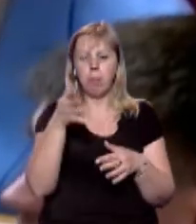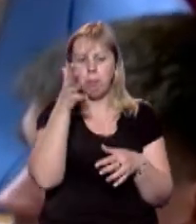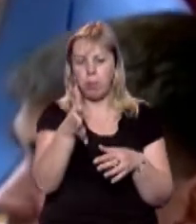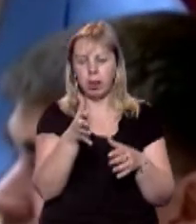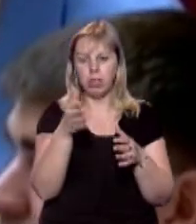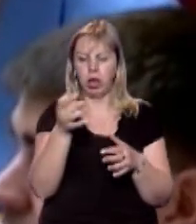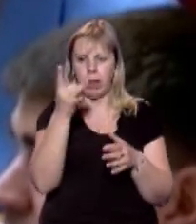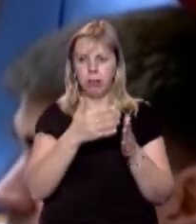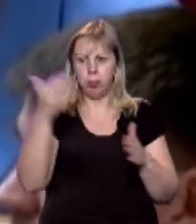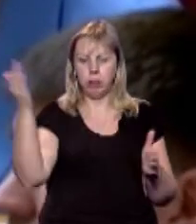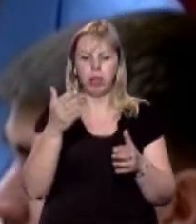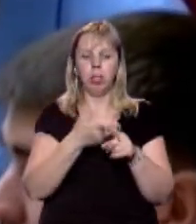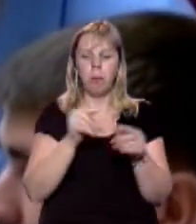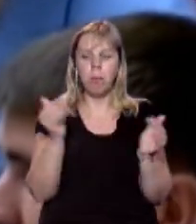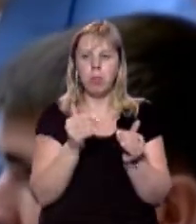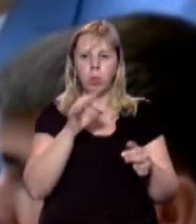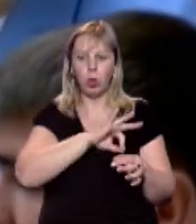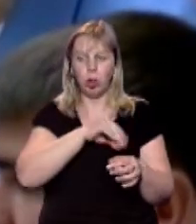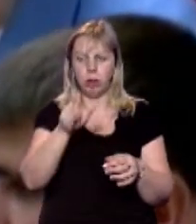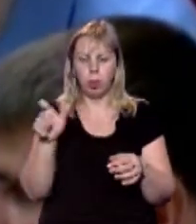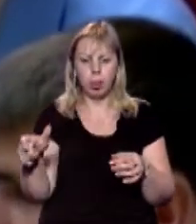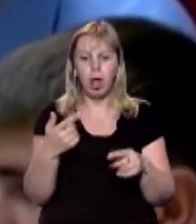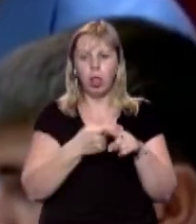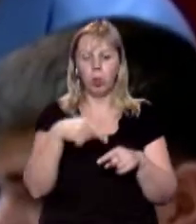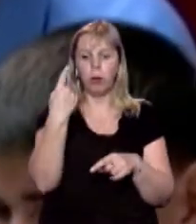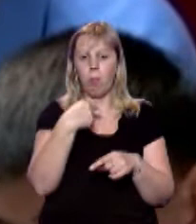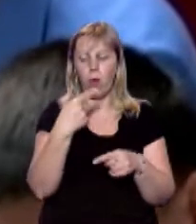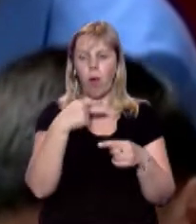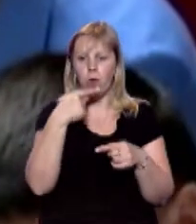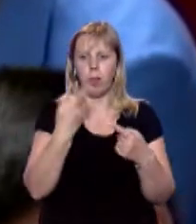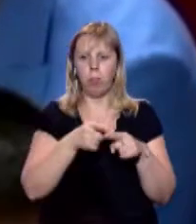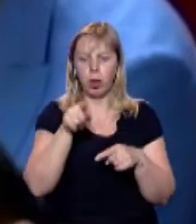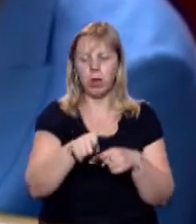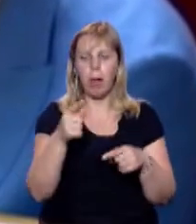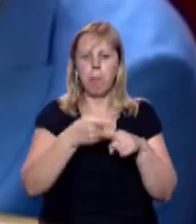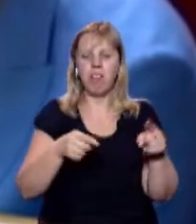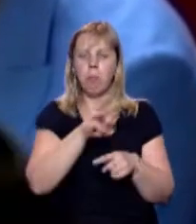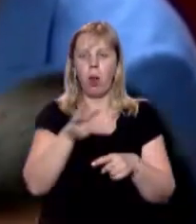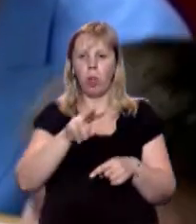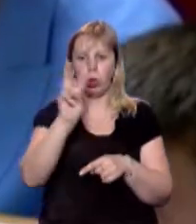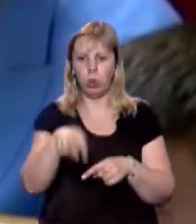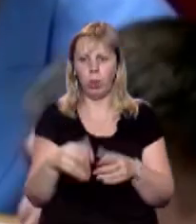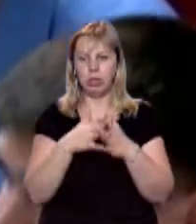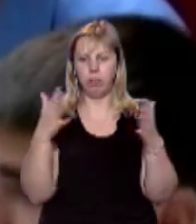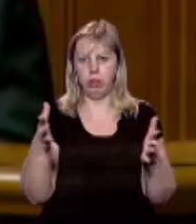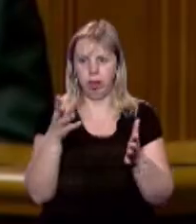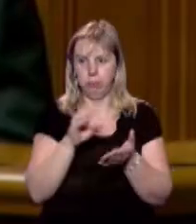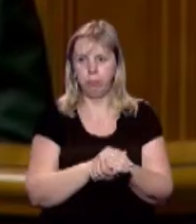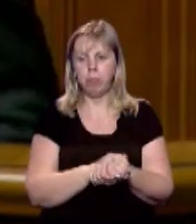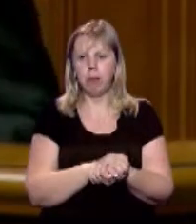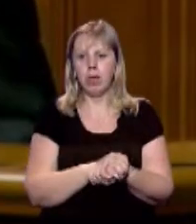тисяч разів перевищують необадаткований мінімум доходів громадян. Тобто, мова йде про півмільйона доларів за великим рахунком.